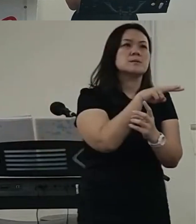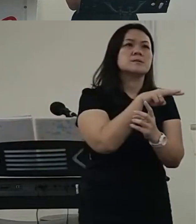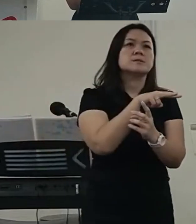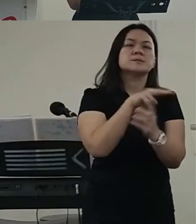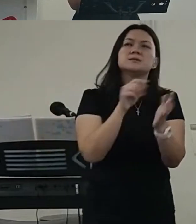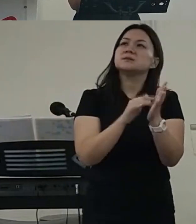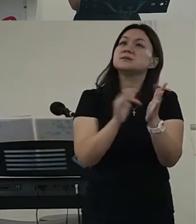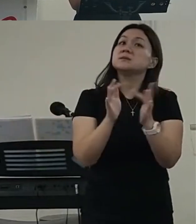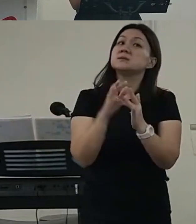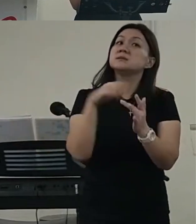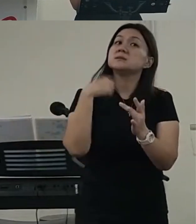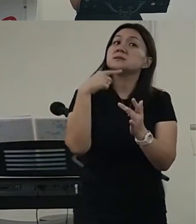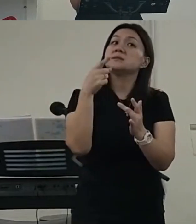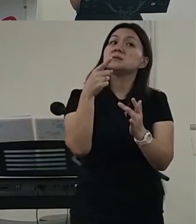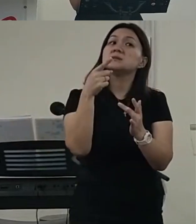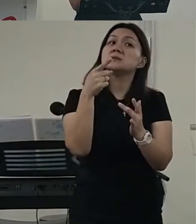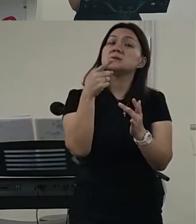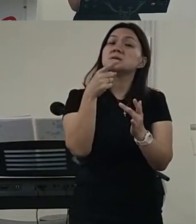然后呢他就宣告